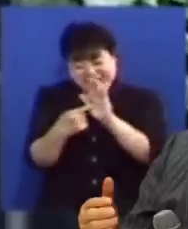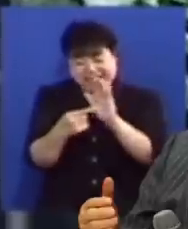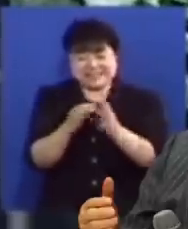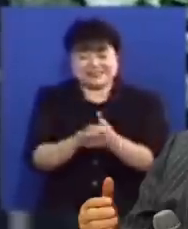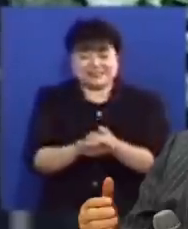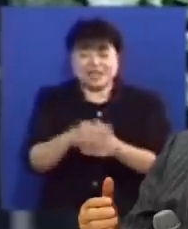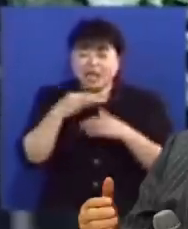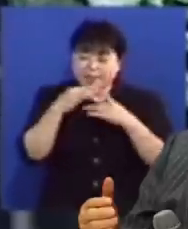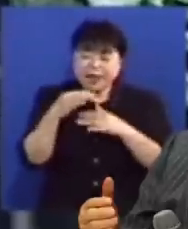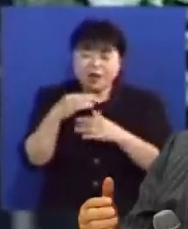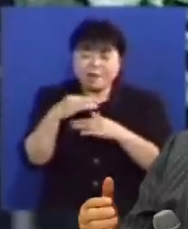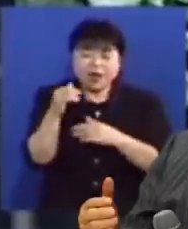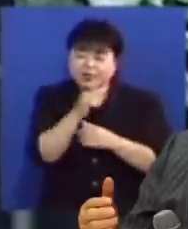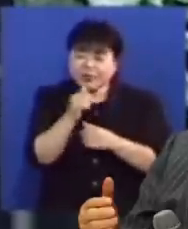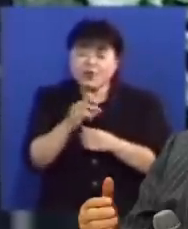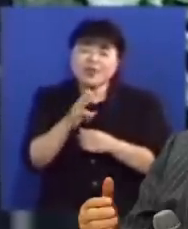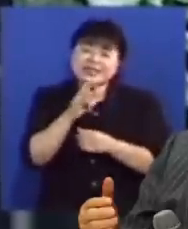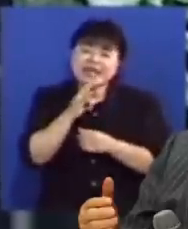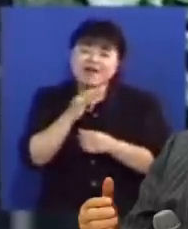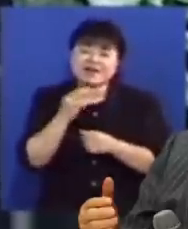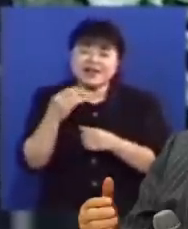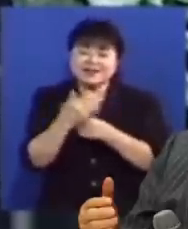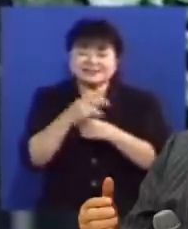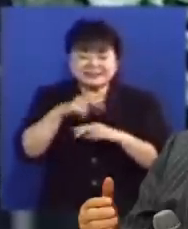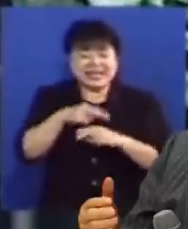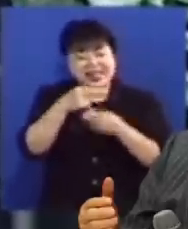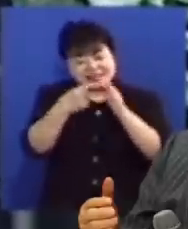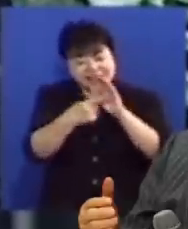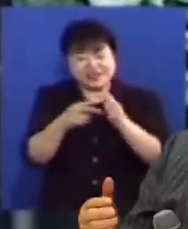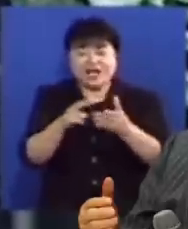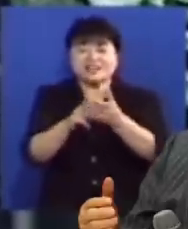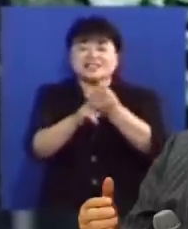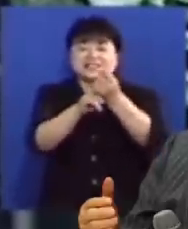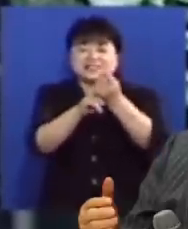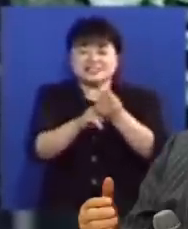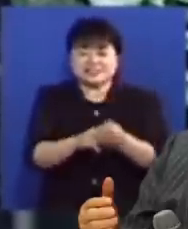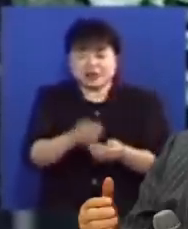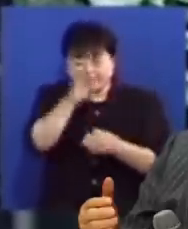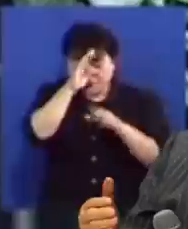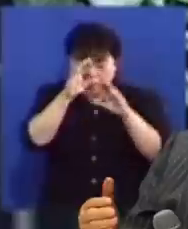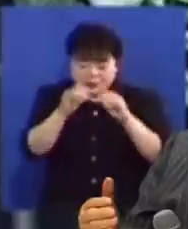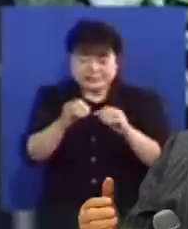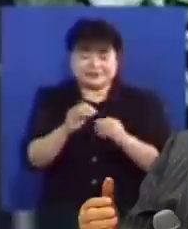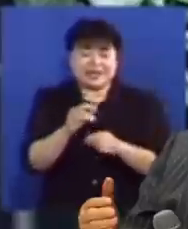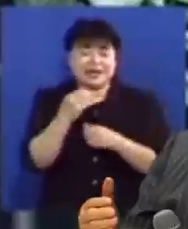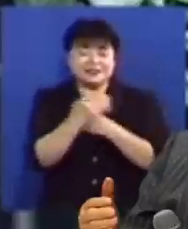방언, 방언, 통역, 예언의 언사도 나타나고 기적의 언사, 신유의 언사,